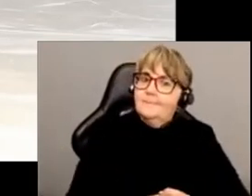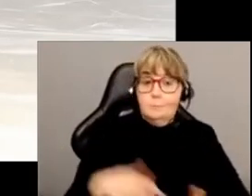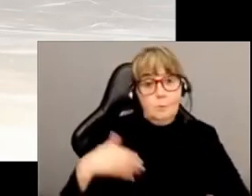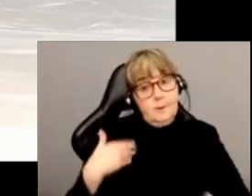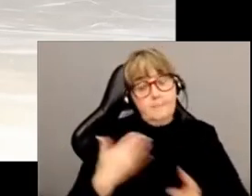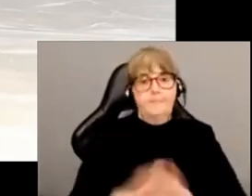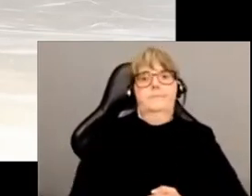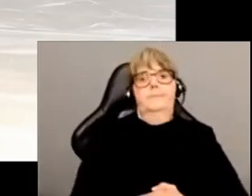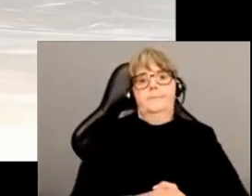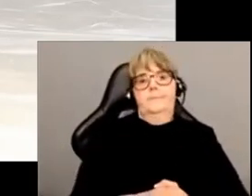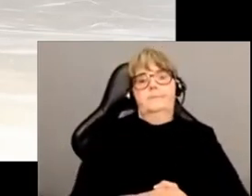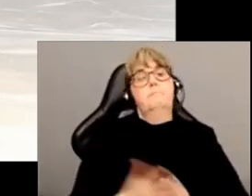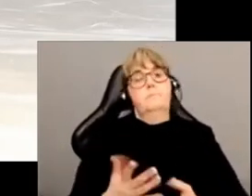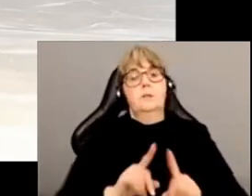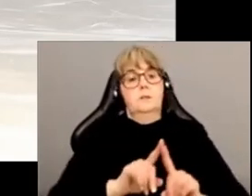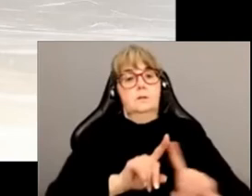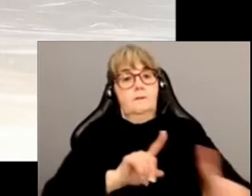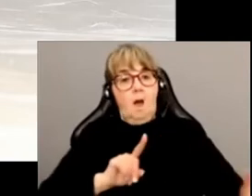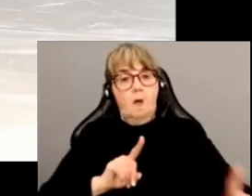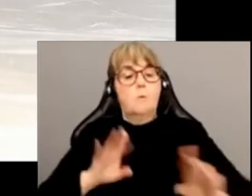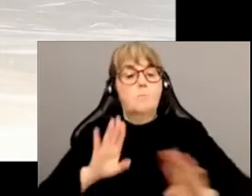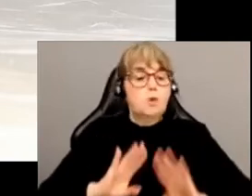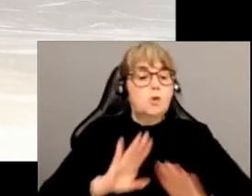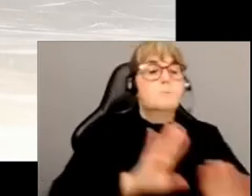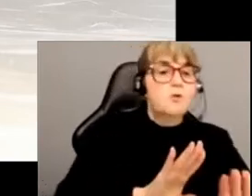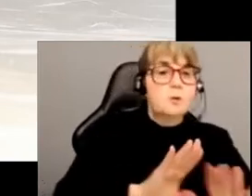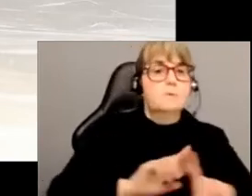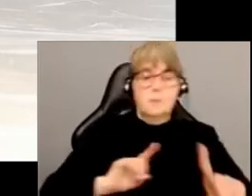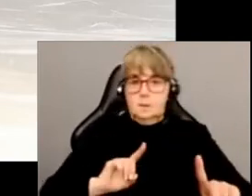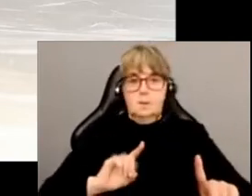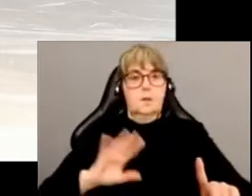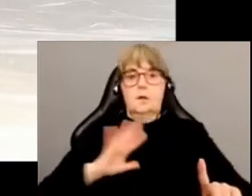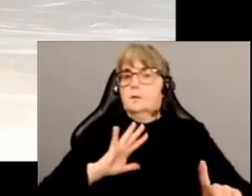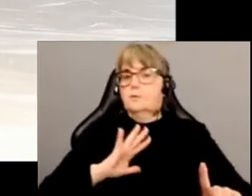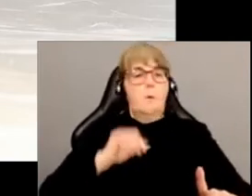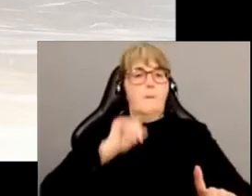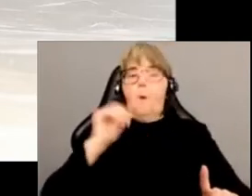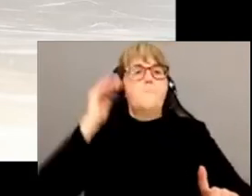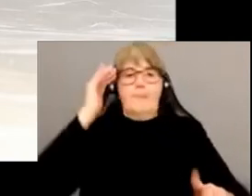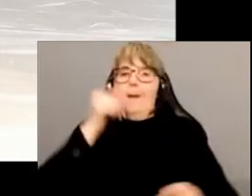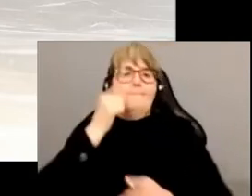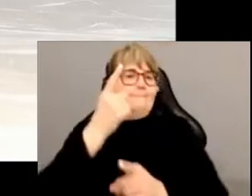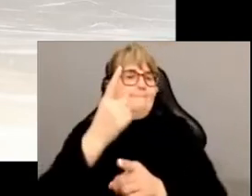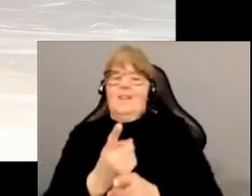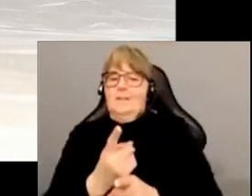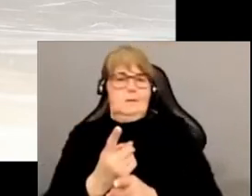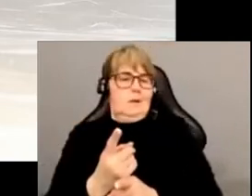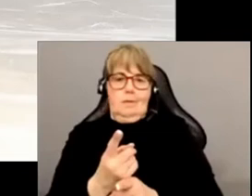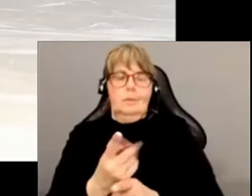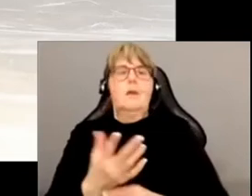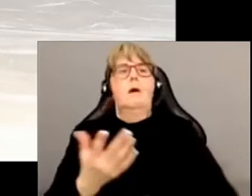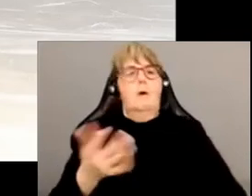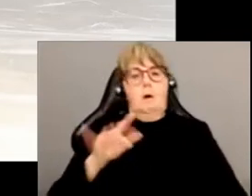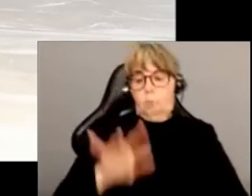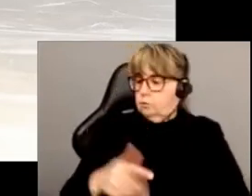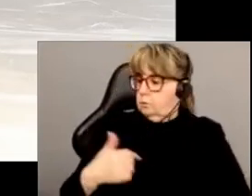on peut penser que les différences purement biologiques ne sont pas moralement pertinentes. C'est déjà un autre qu pense. Le fait que je